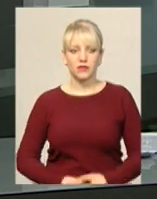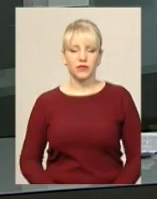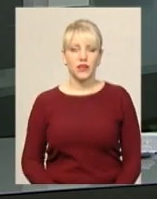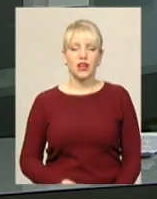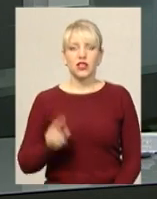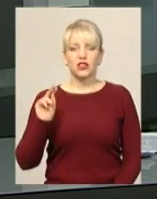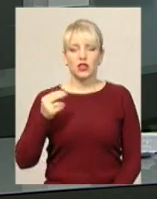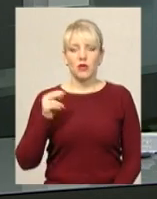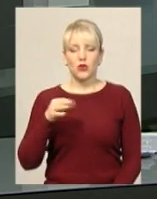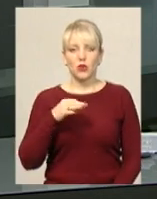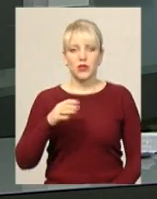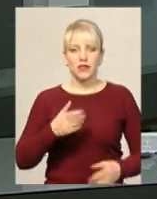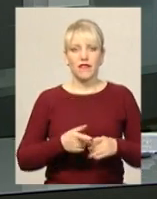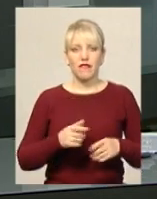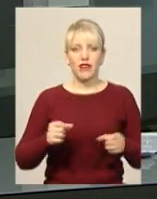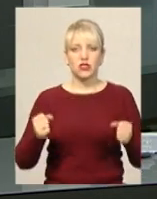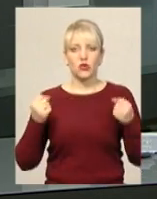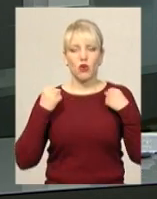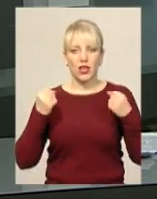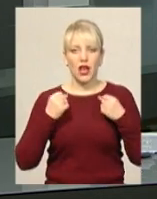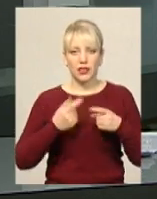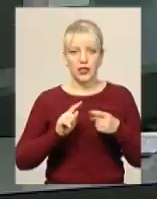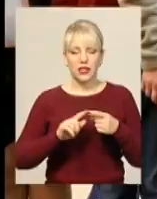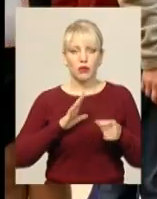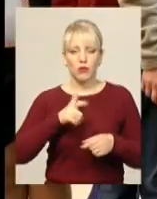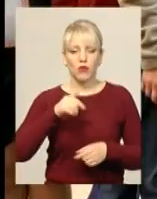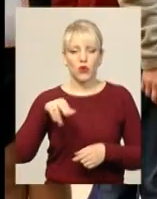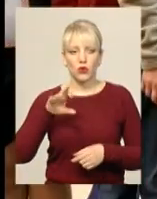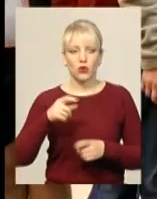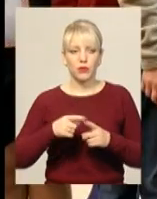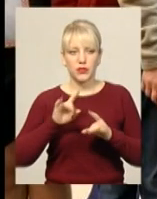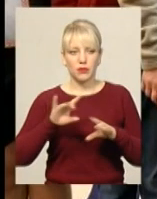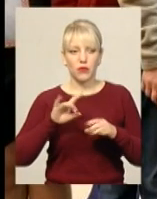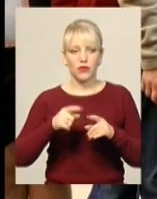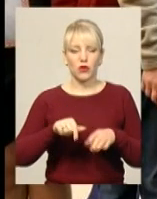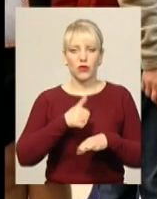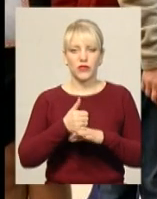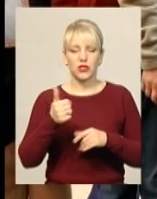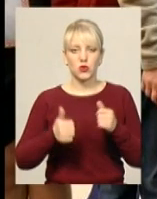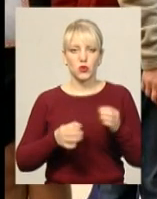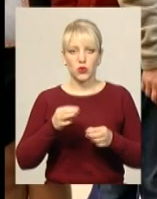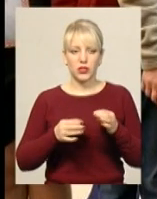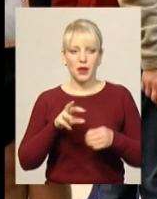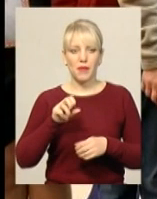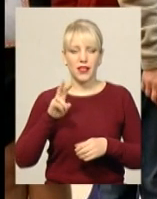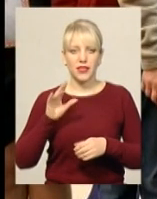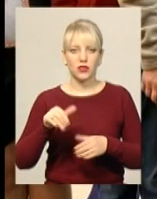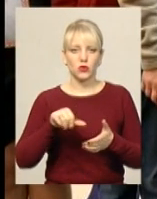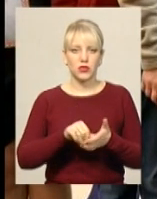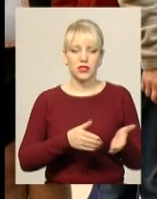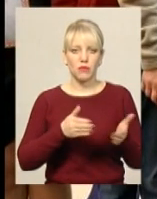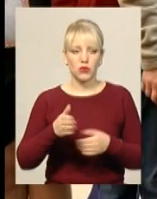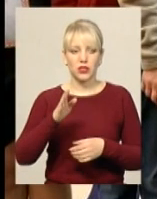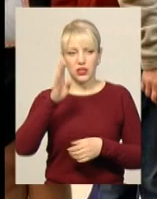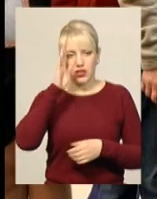Чемпіонат області з важкої атлетики відбувся в Городку. Про це повідомив головний суддя змагань Андрій Мельник. До участі запрошувалися юнаки та дівчата до